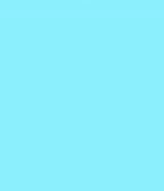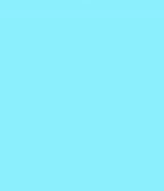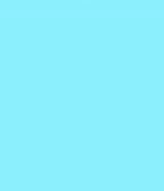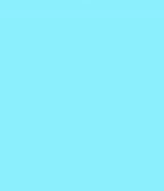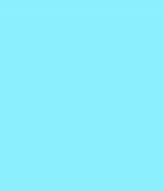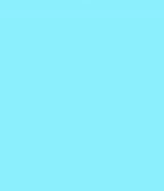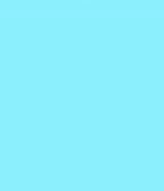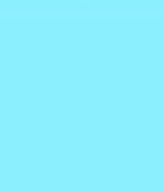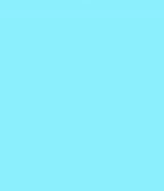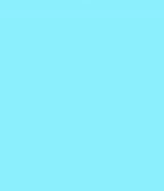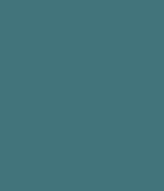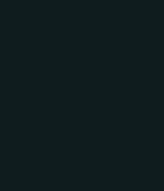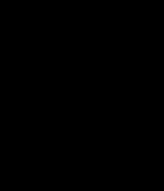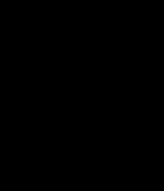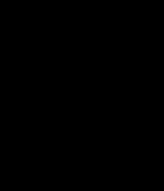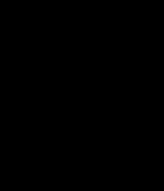Terima kasih telah menonton!